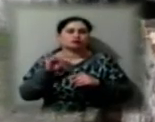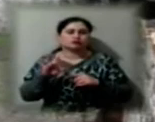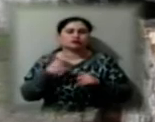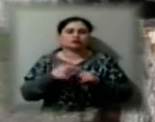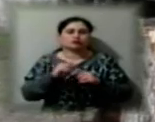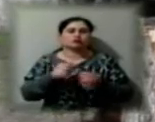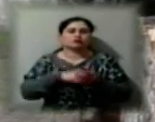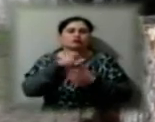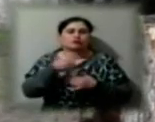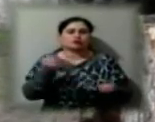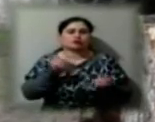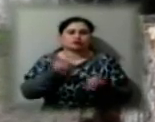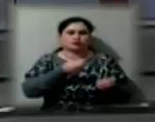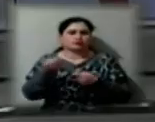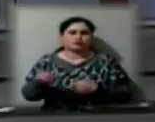машину.